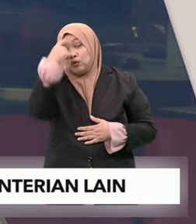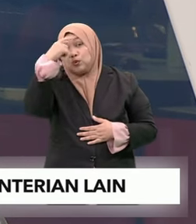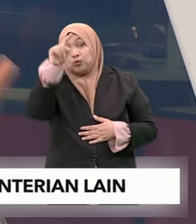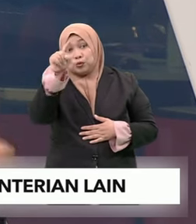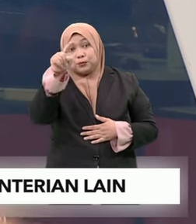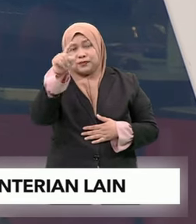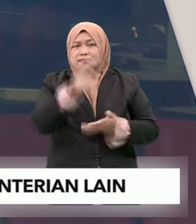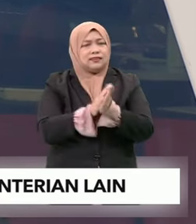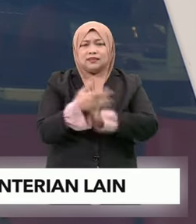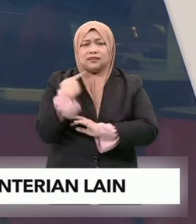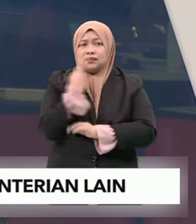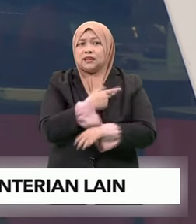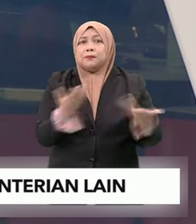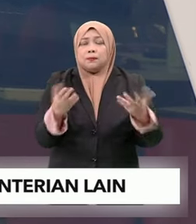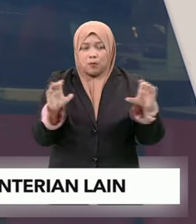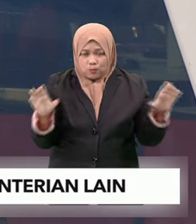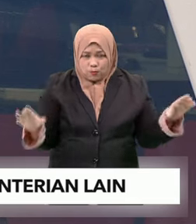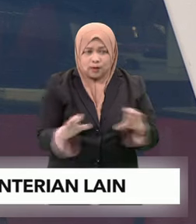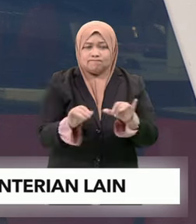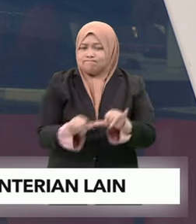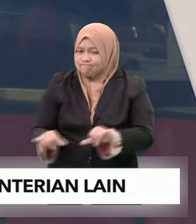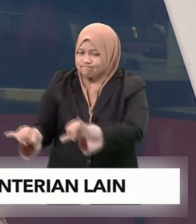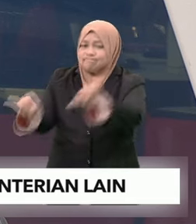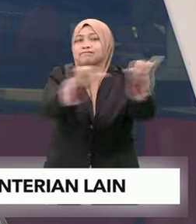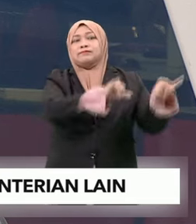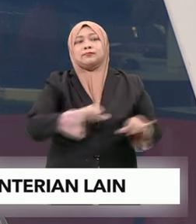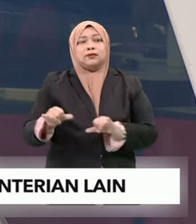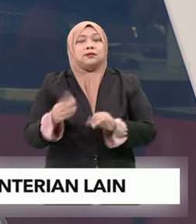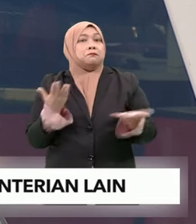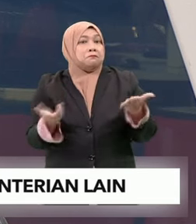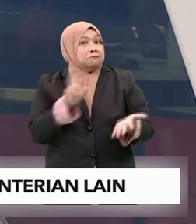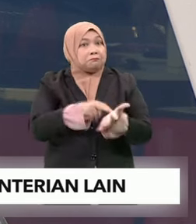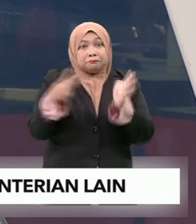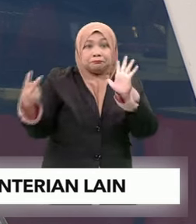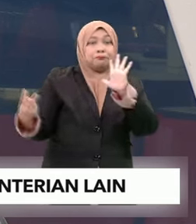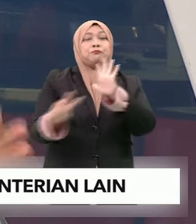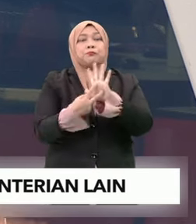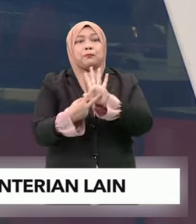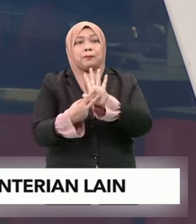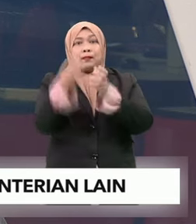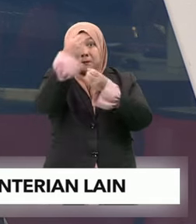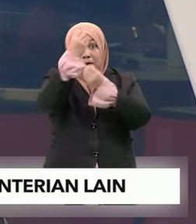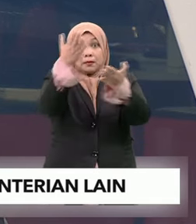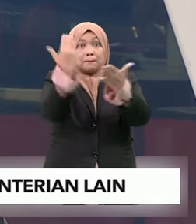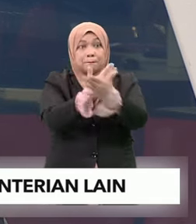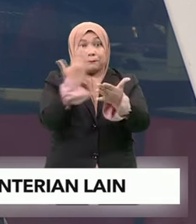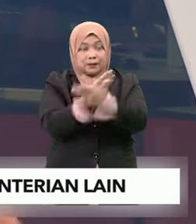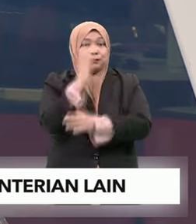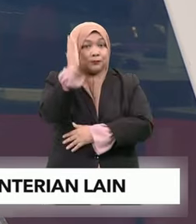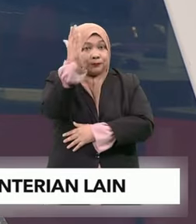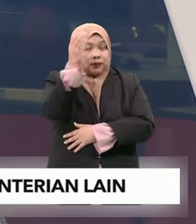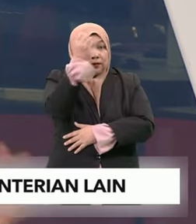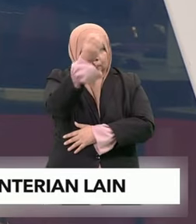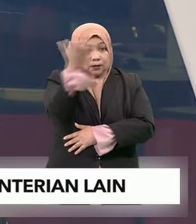Jadi kita nak buat satu penyelerasan yang pengumuman baru yang akan dibuat ini